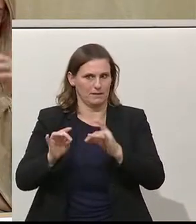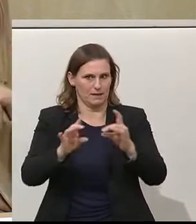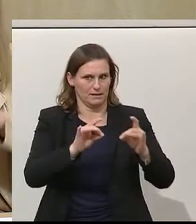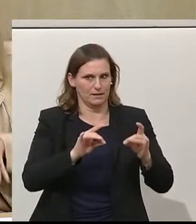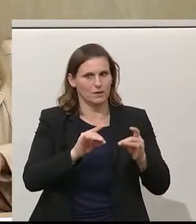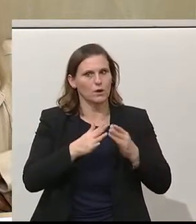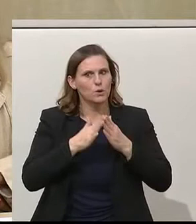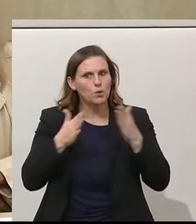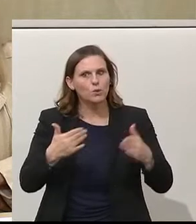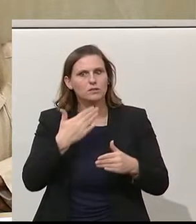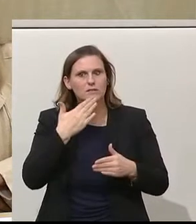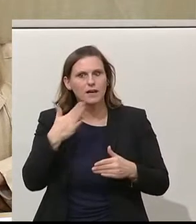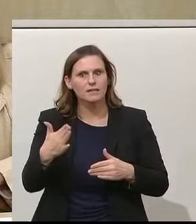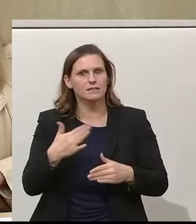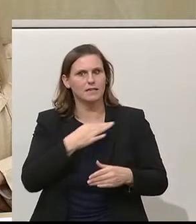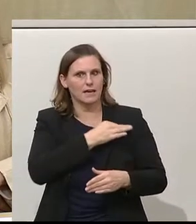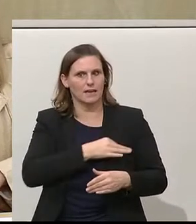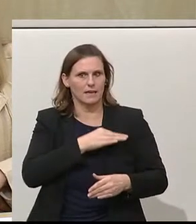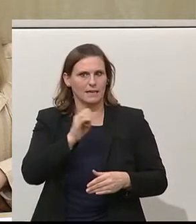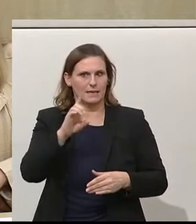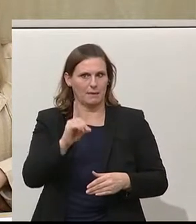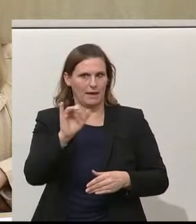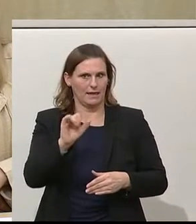Danke dir, lieber Edu Müller, von dieser Stelle.